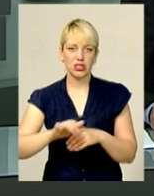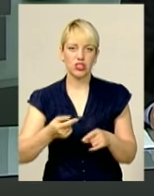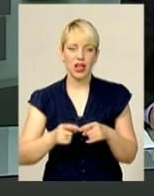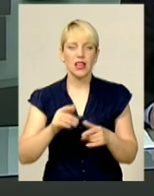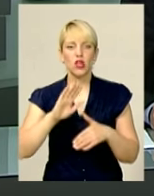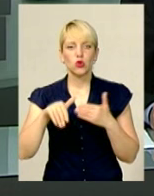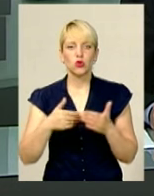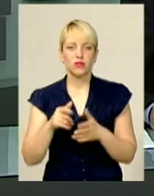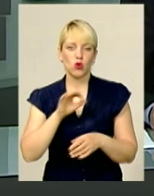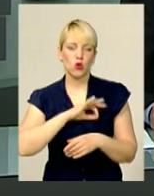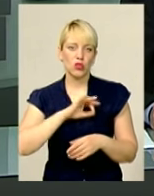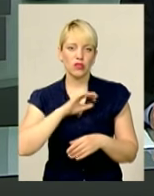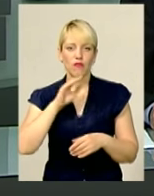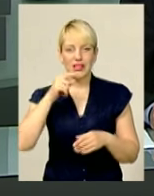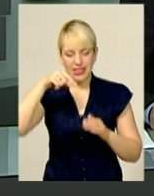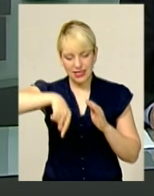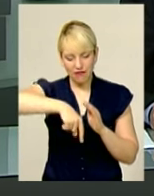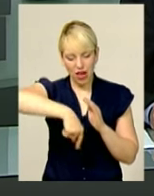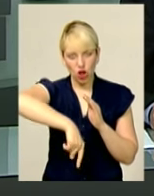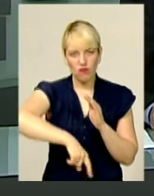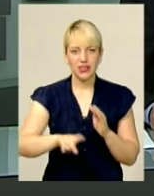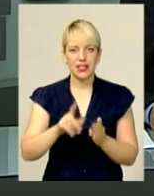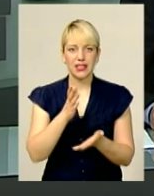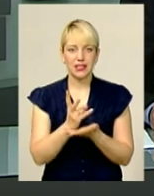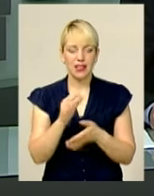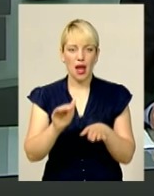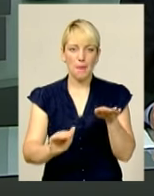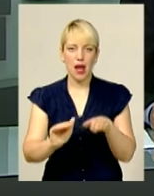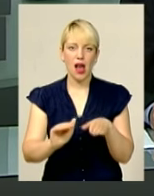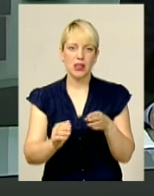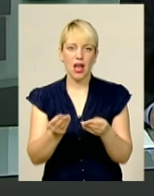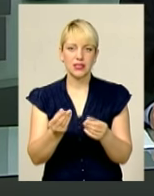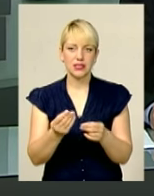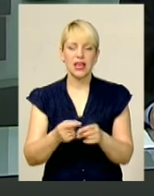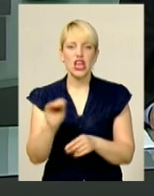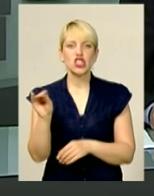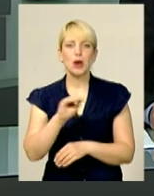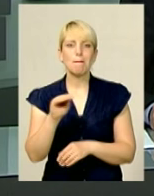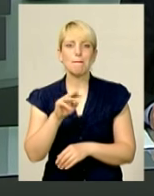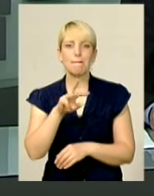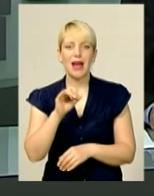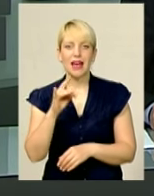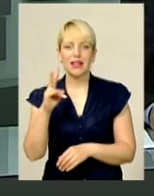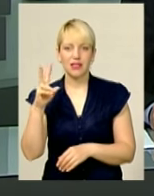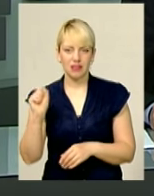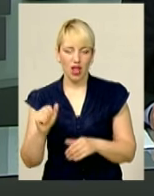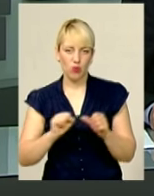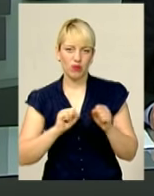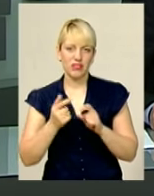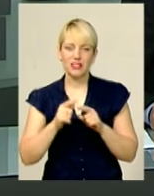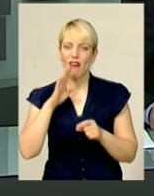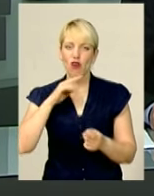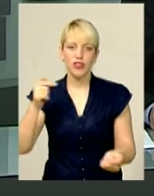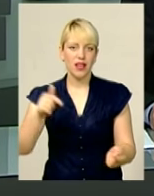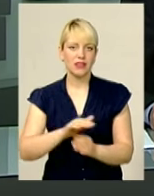користувалися водою із свердловин, які перебувають на балансі Жмеринського управління. За словами містян, ця вода малопридатна